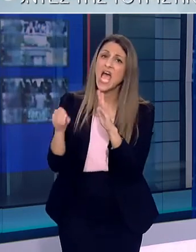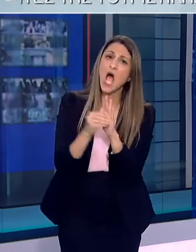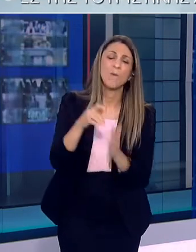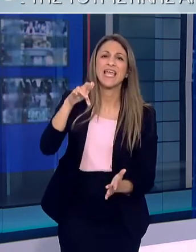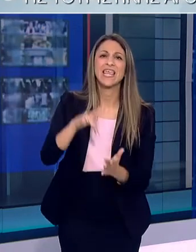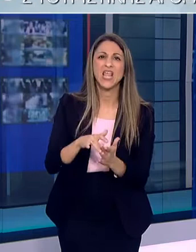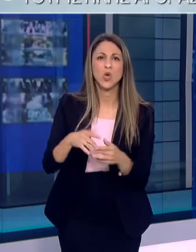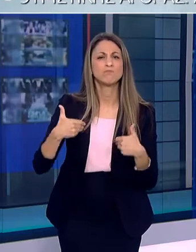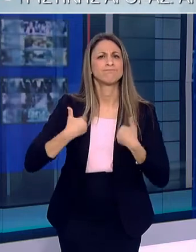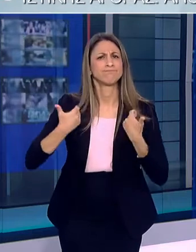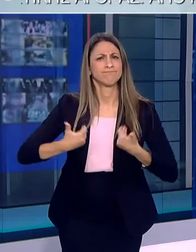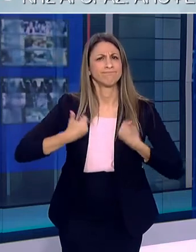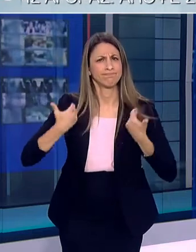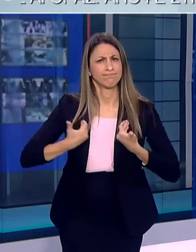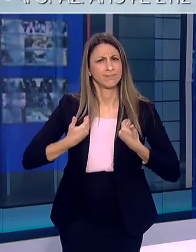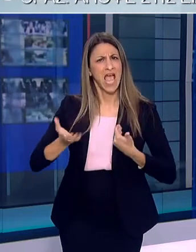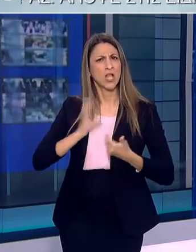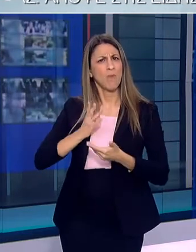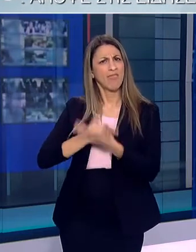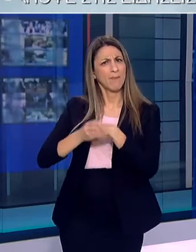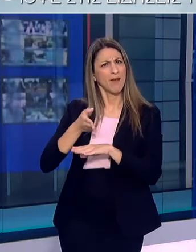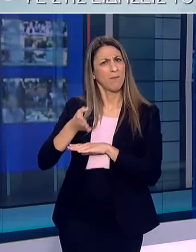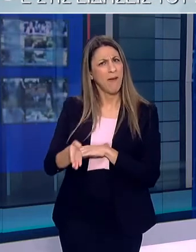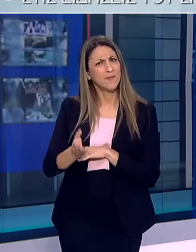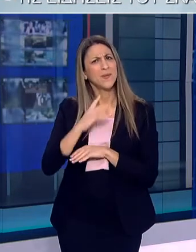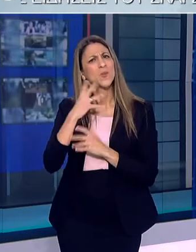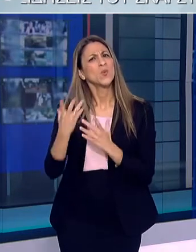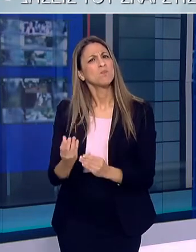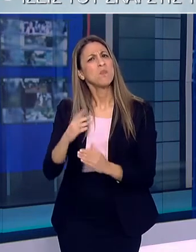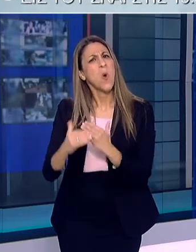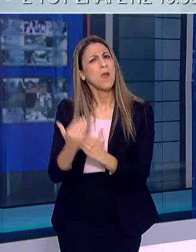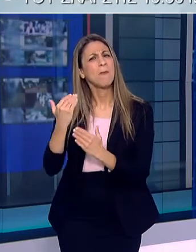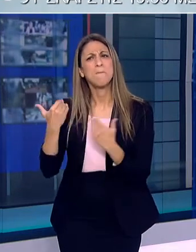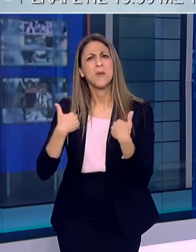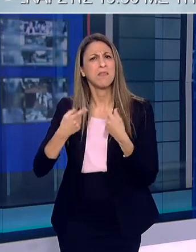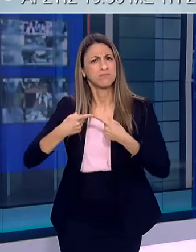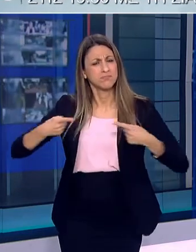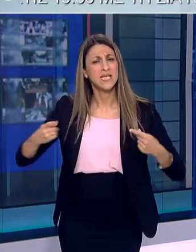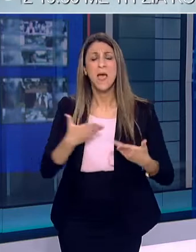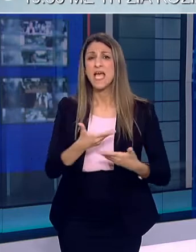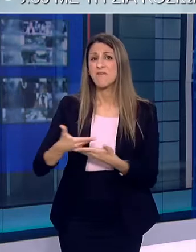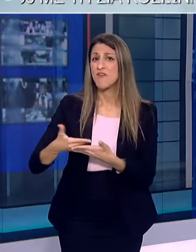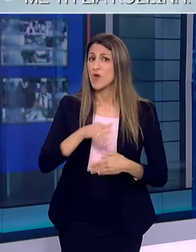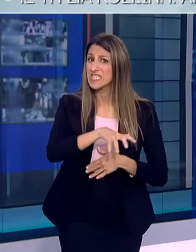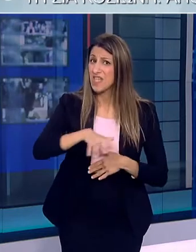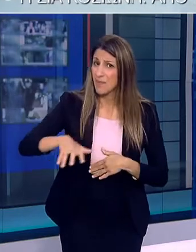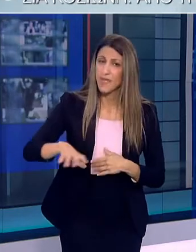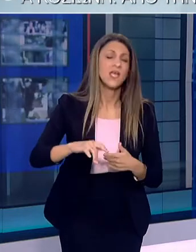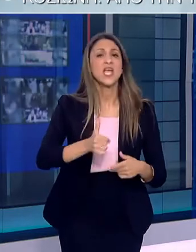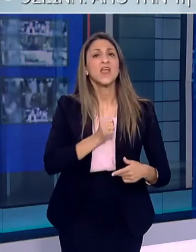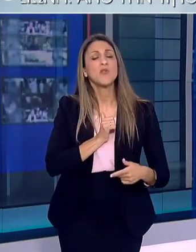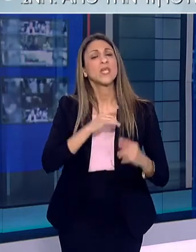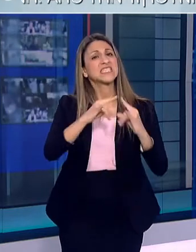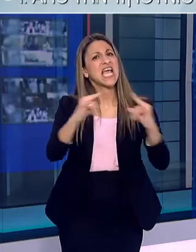παιδιών των κέντρων δημιουργικής απασχόλησης παιδιών με αναπηρία των παιδικών βρεφικών και βρεφονιπιακών σταθμών αλλά και των κρατικών και ιδιωτικών